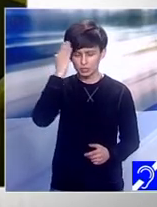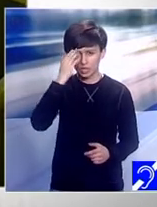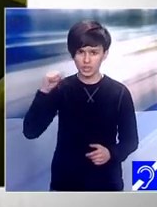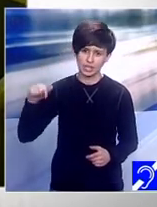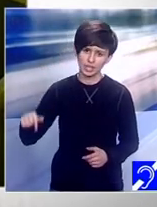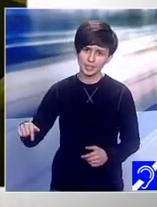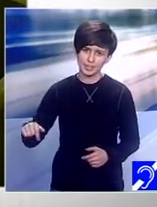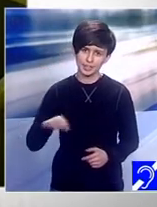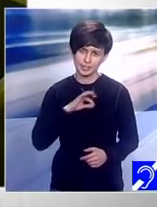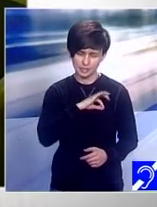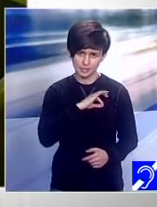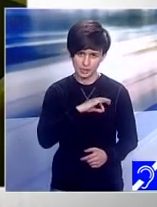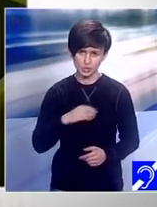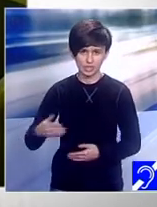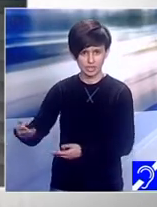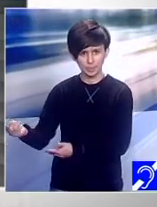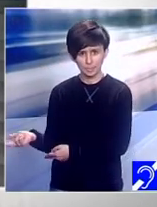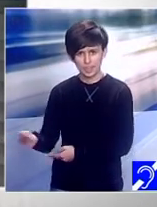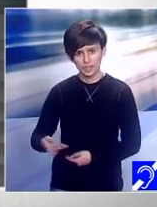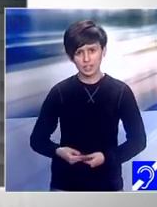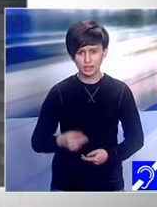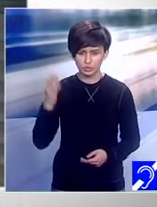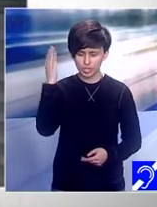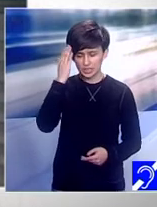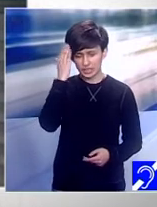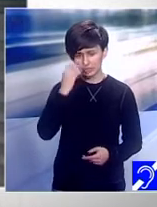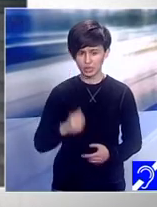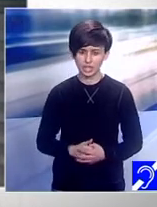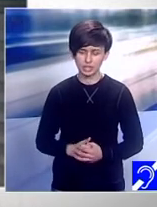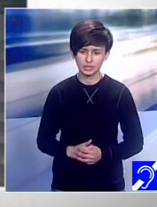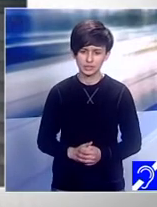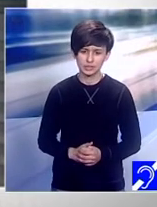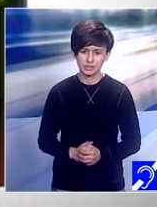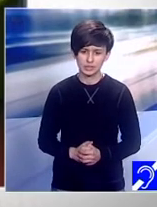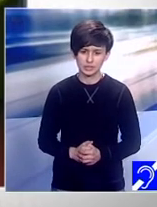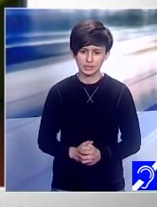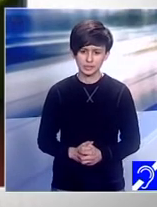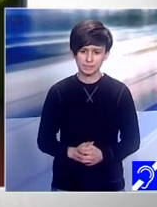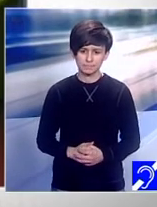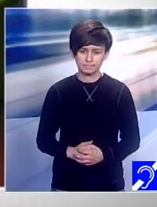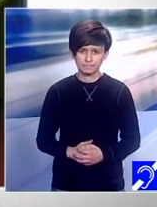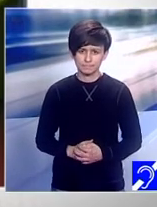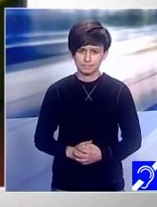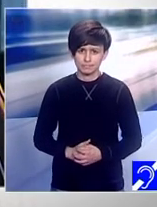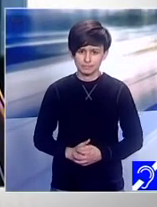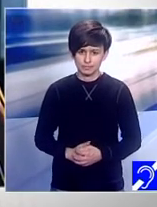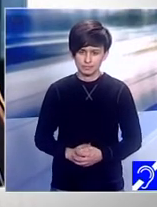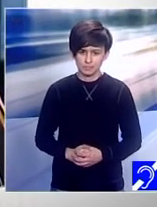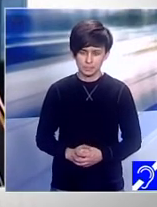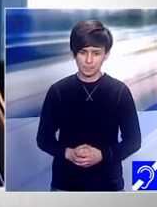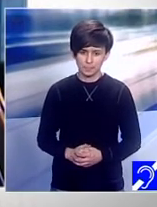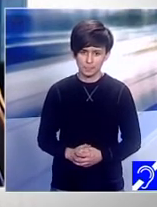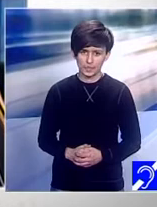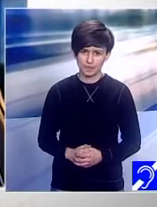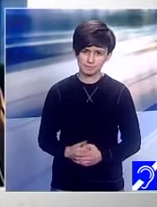trebuia să-l dau la cămi inspitați sau la ceva. Trebuia? Păi o fost o